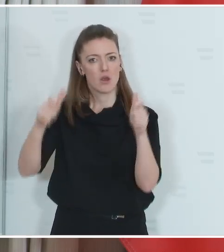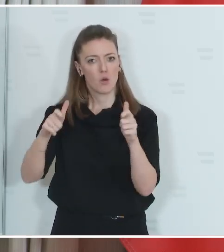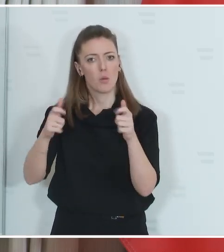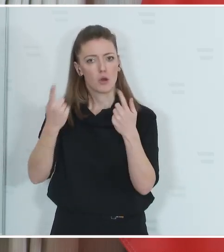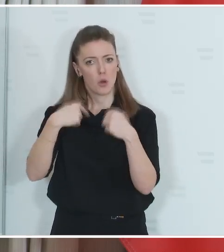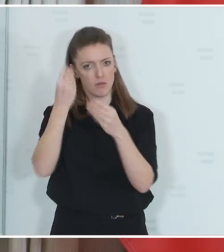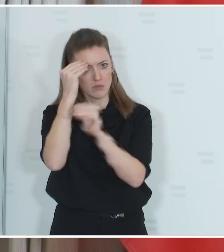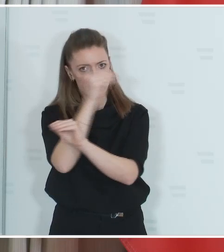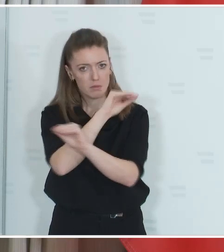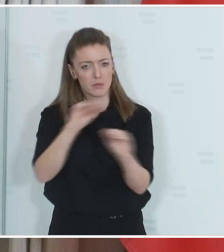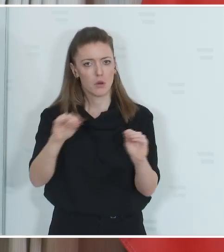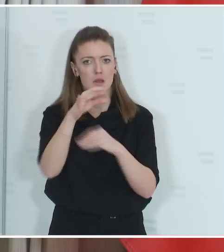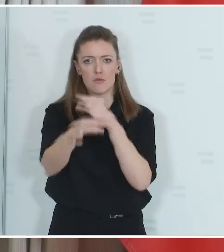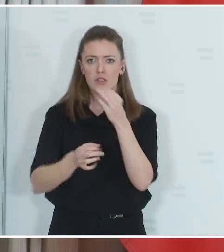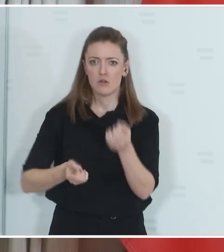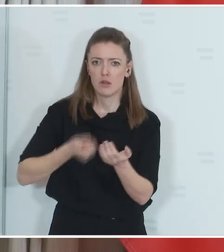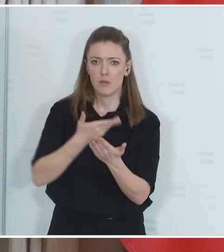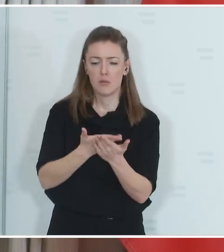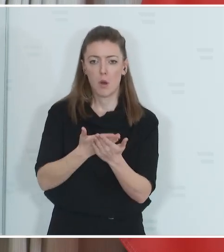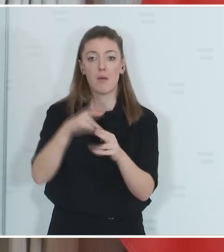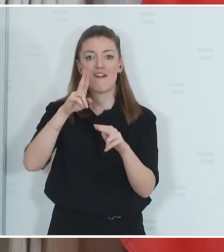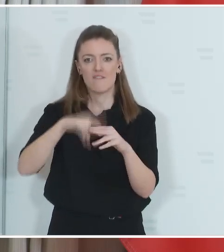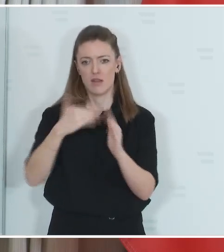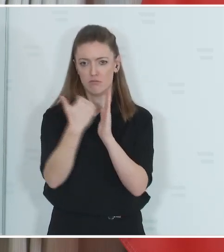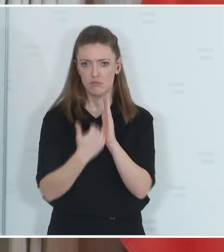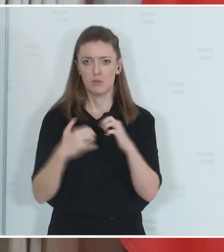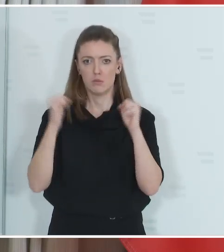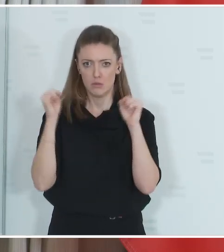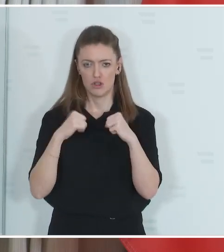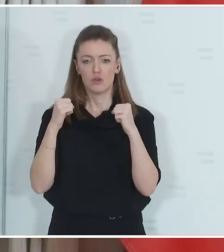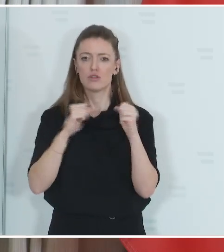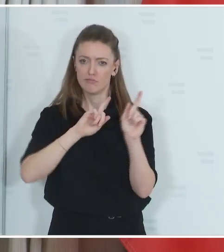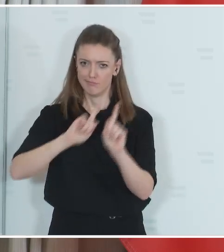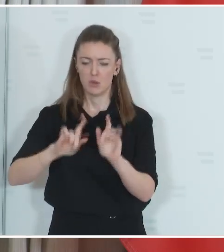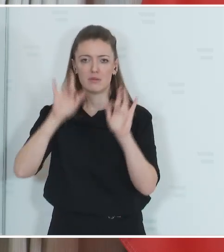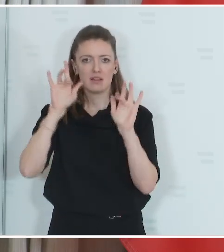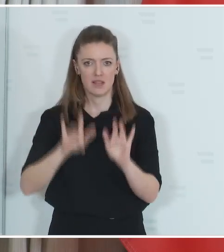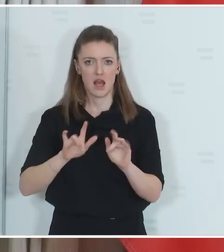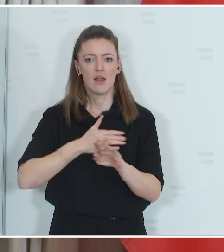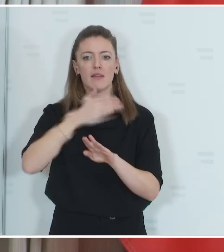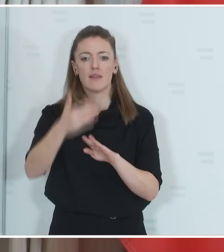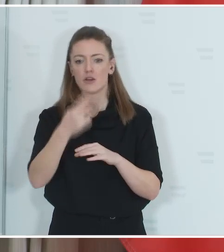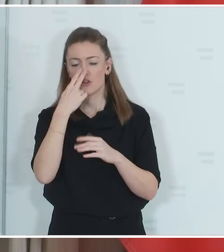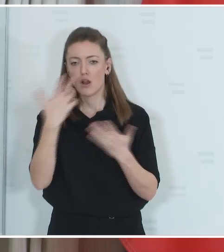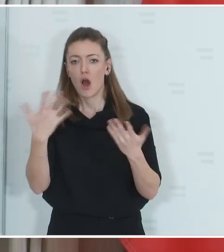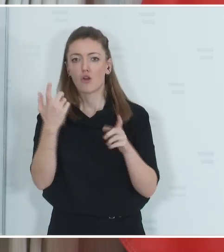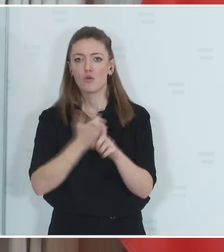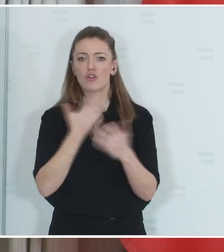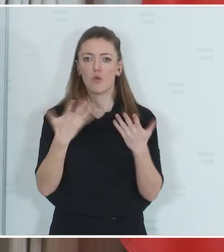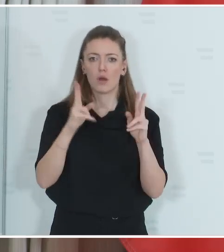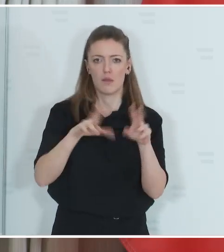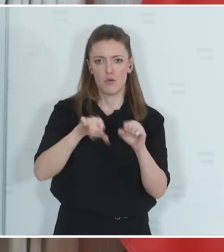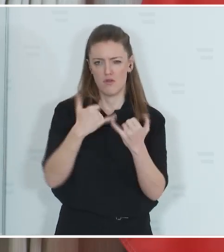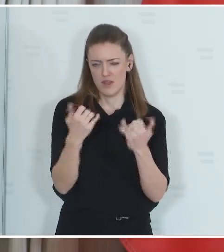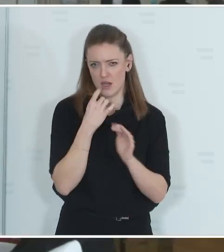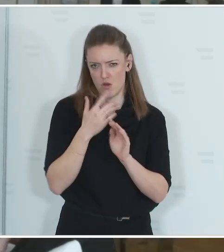werden und wird darüber informiert werden, sobald das eben der Fall ist, der Beschlussfassung stattgefunden hat, wo genau und wie die Kurse gebucht werden können.